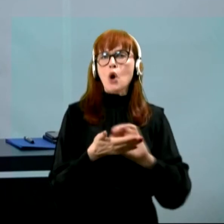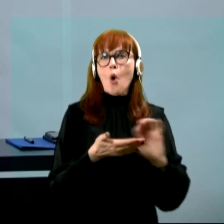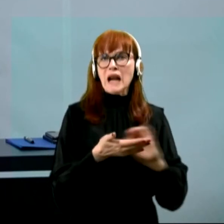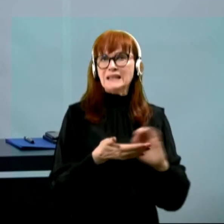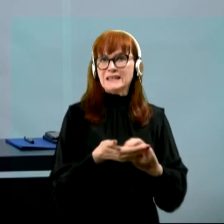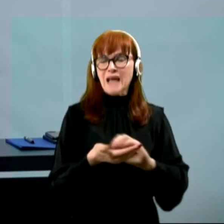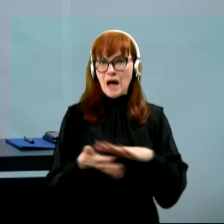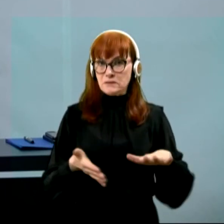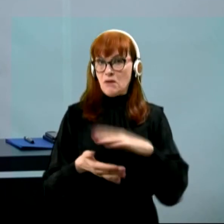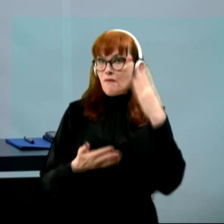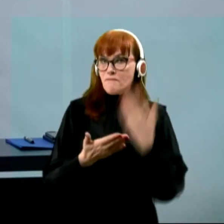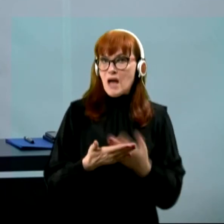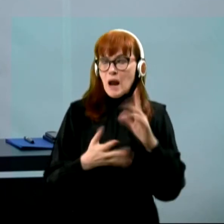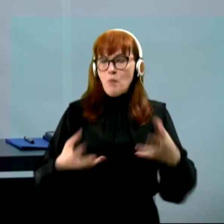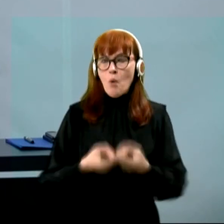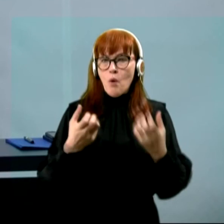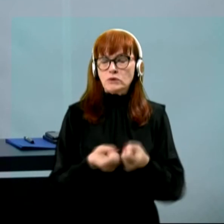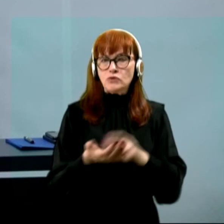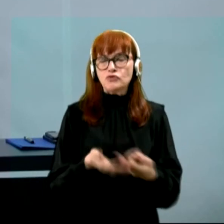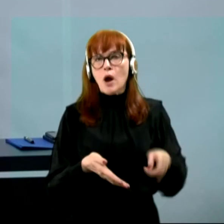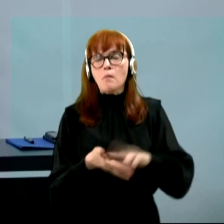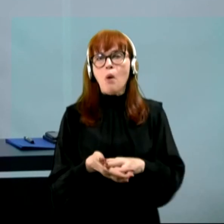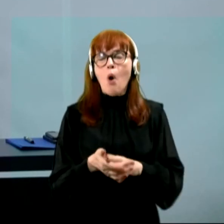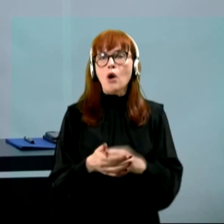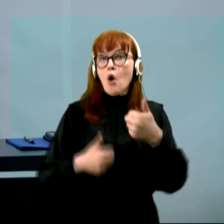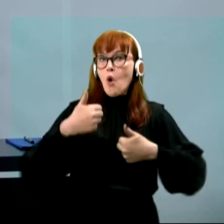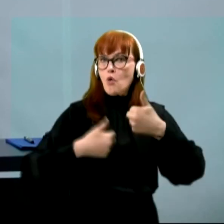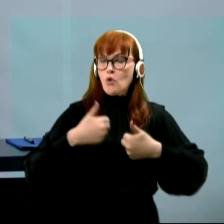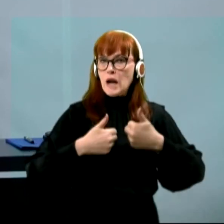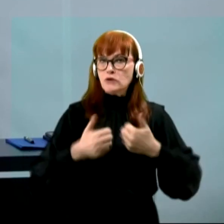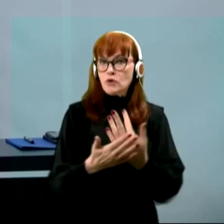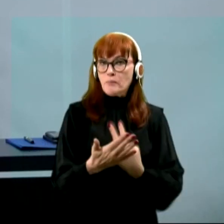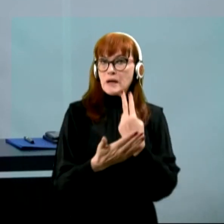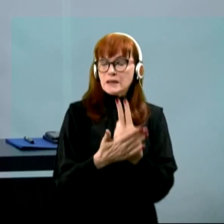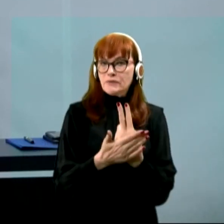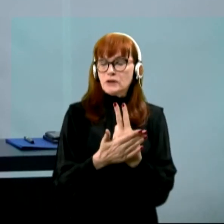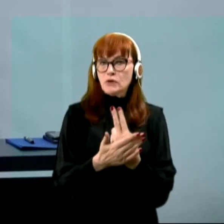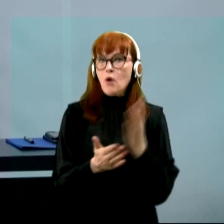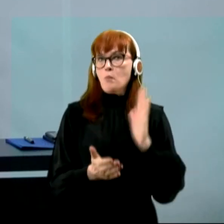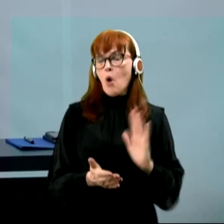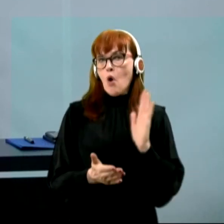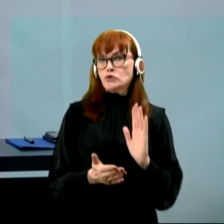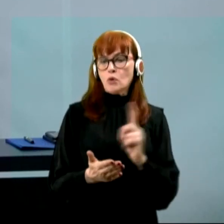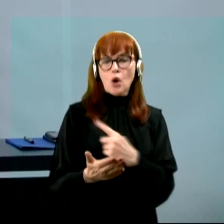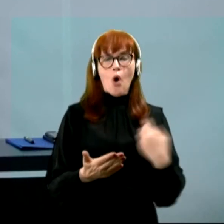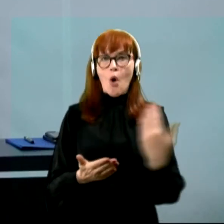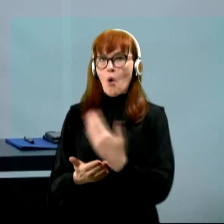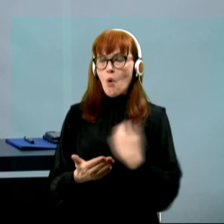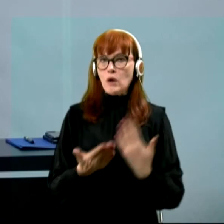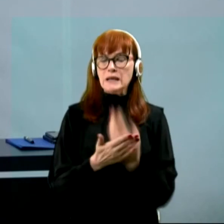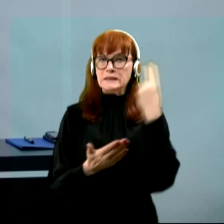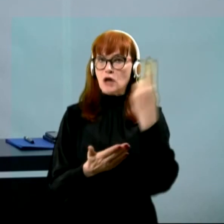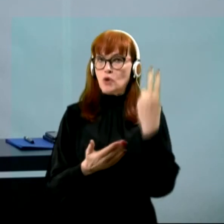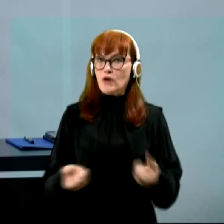verjamem, da bomo ustvarili še bolj konkurenčno in predvidljivo poslovno okolje za